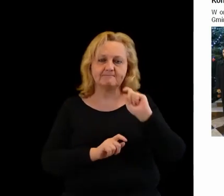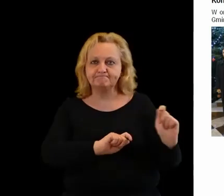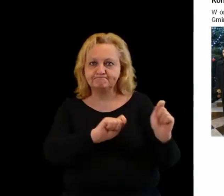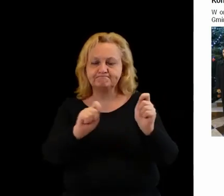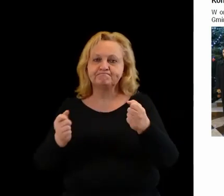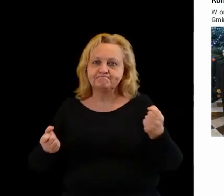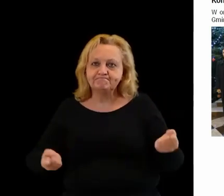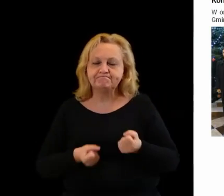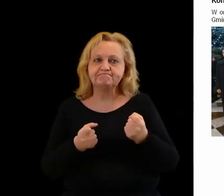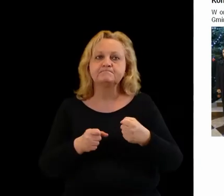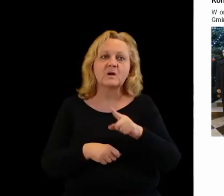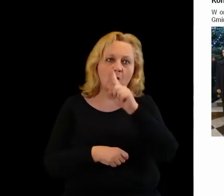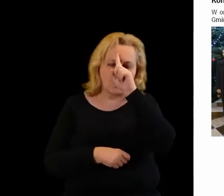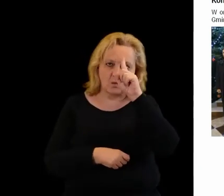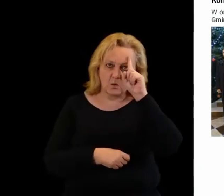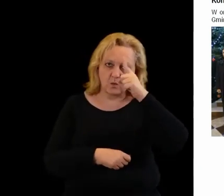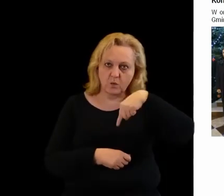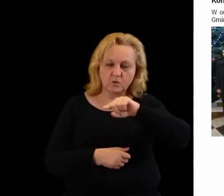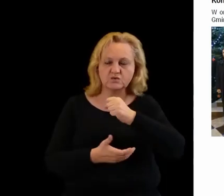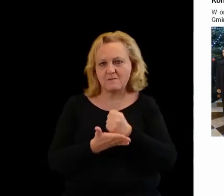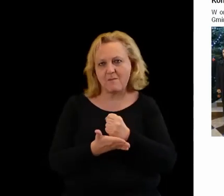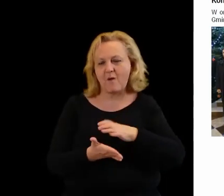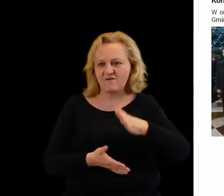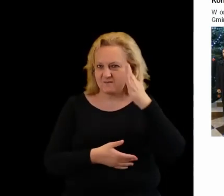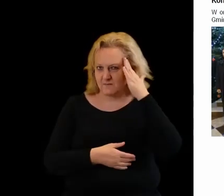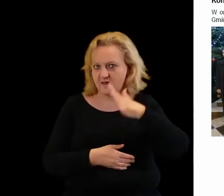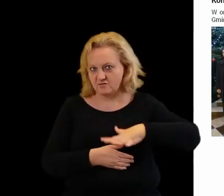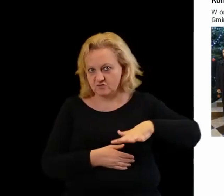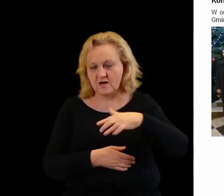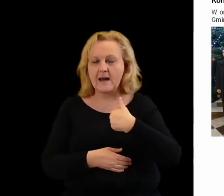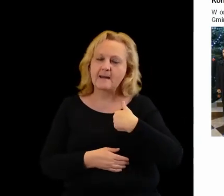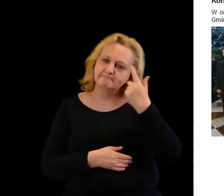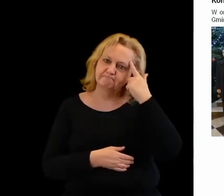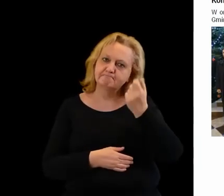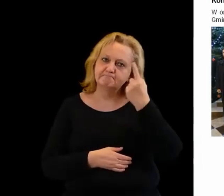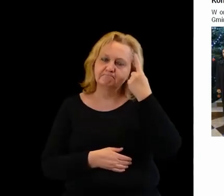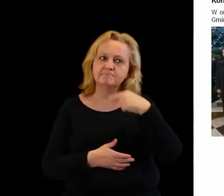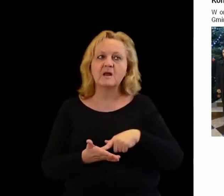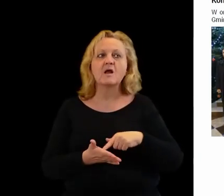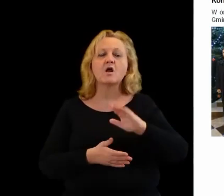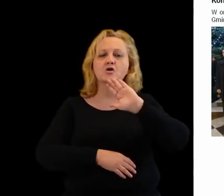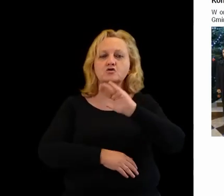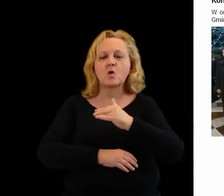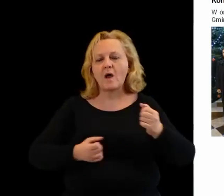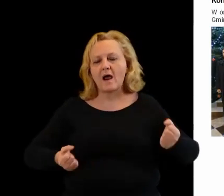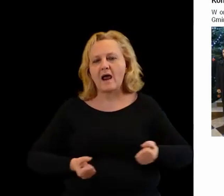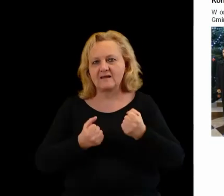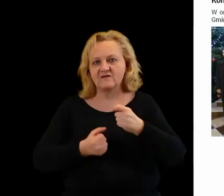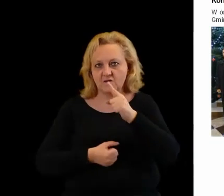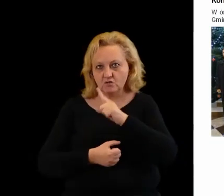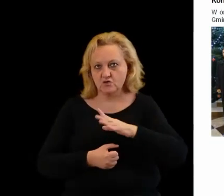zaktywizować mieszkańców naszego powiatu. Więc wymyśliliśmy Szkołę Aktywności Społecznej.